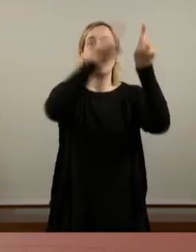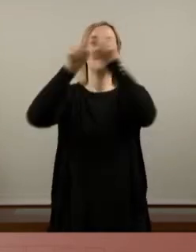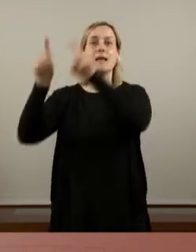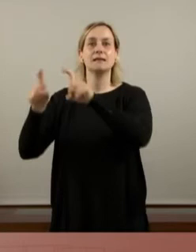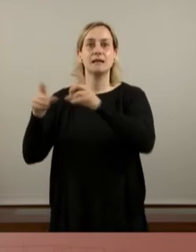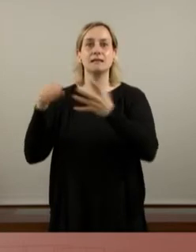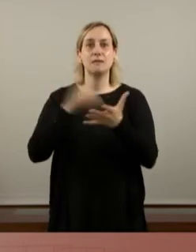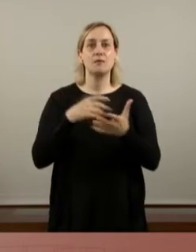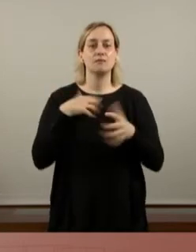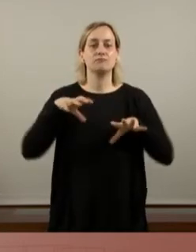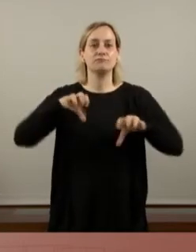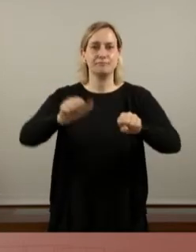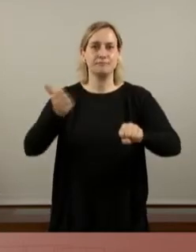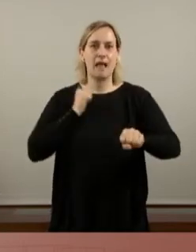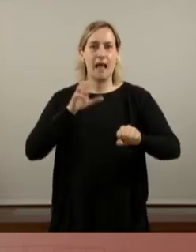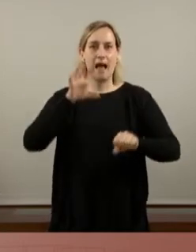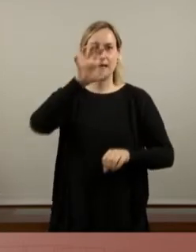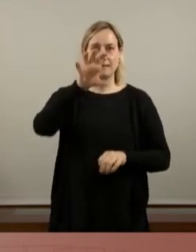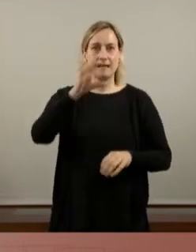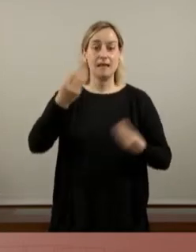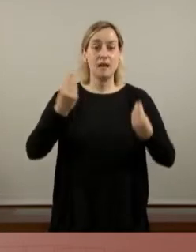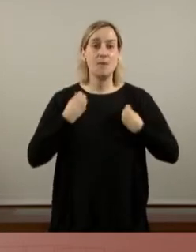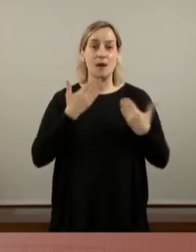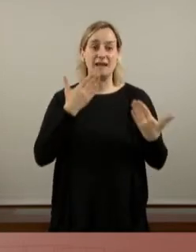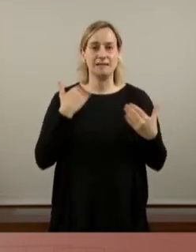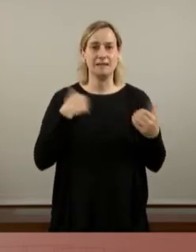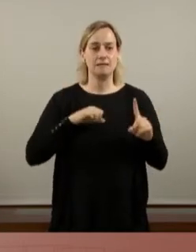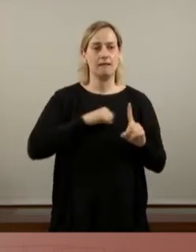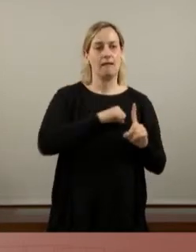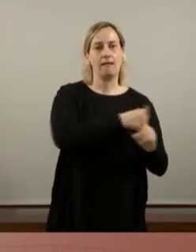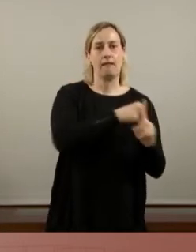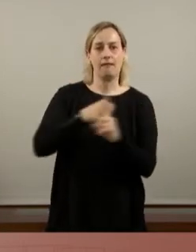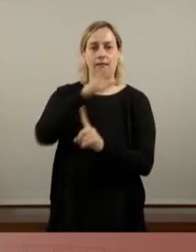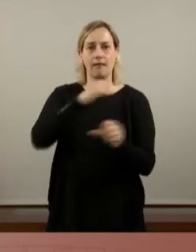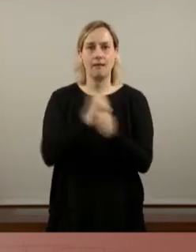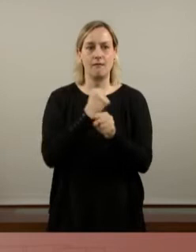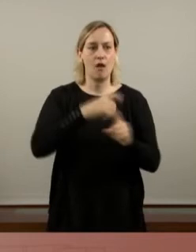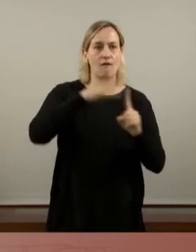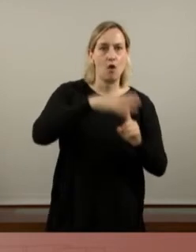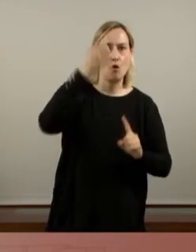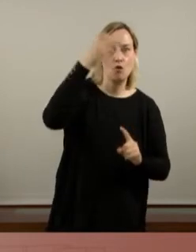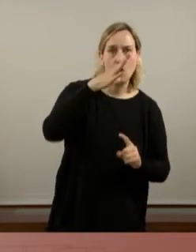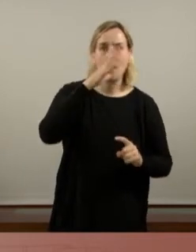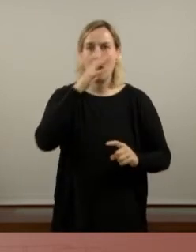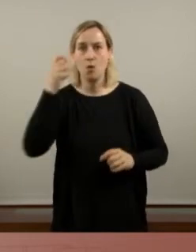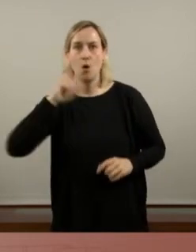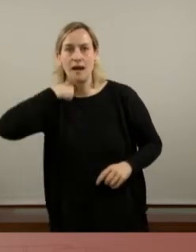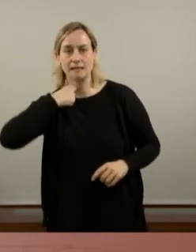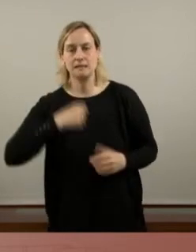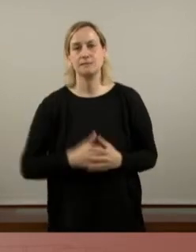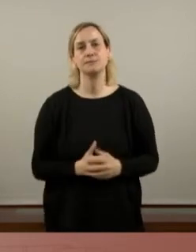preciten l'Estat i viuen d'escanyar la gent treballadora amb les factures de la llum, l'aigua o el gas.